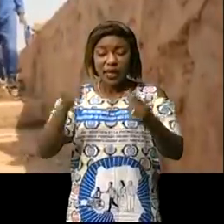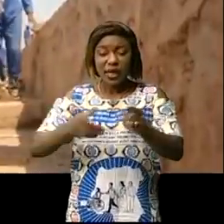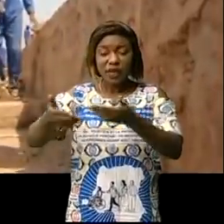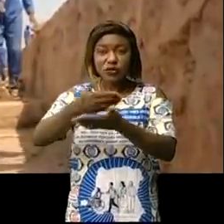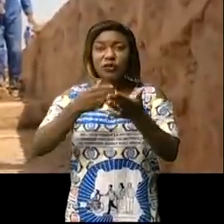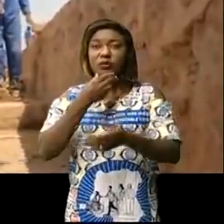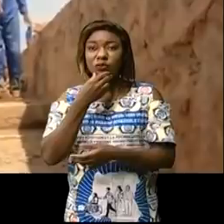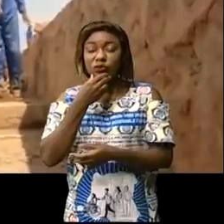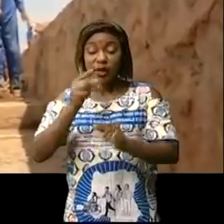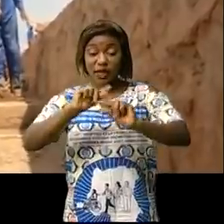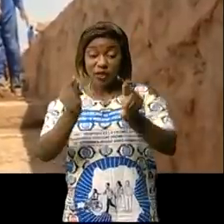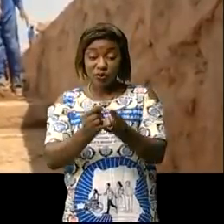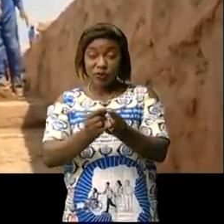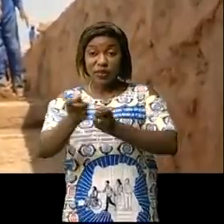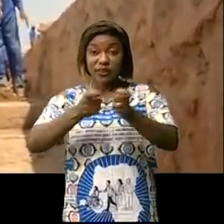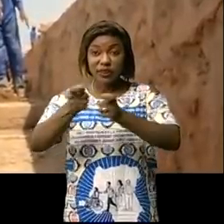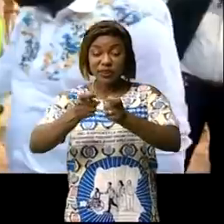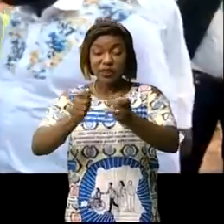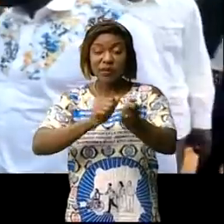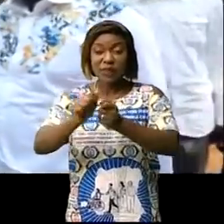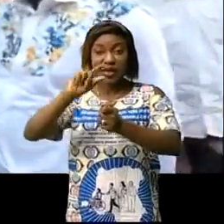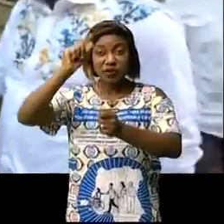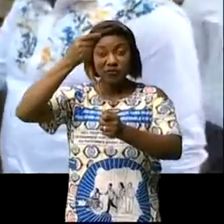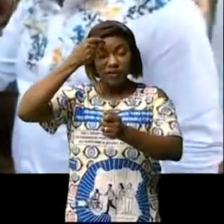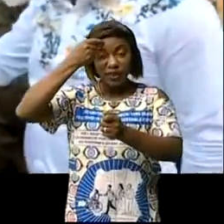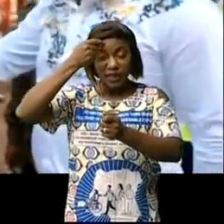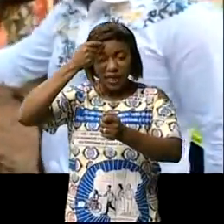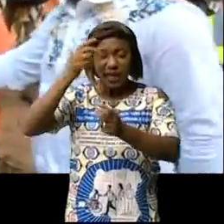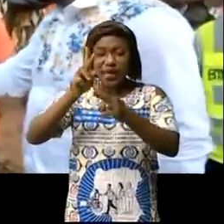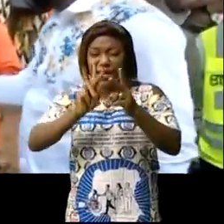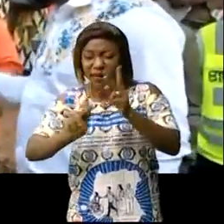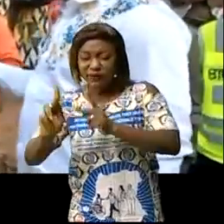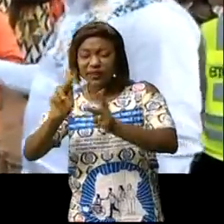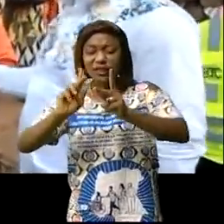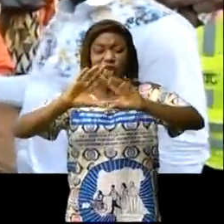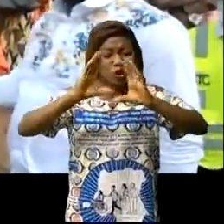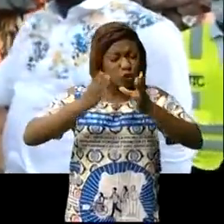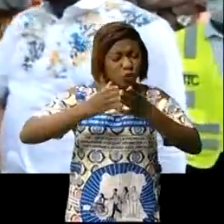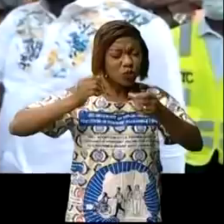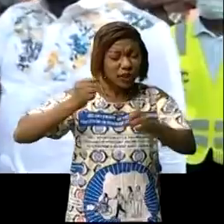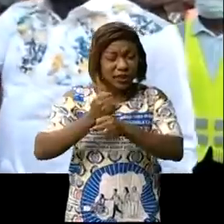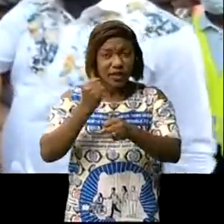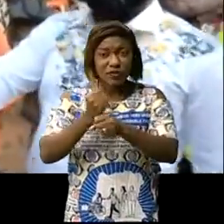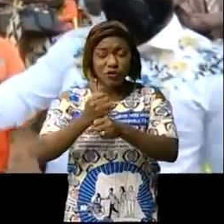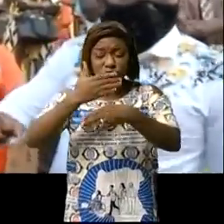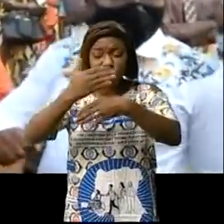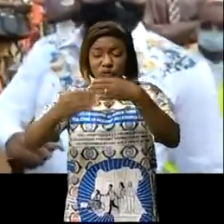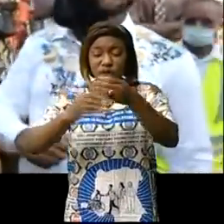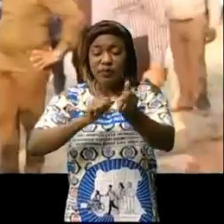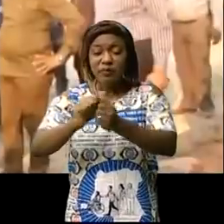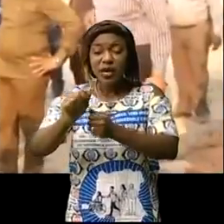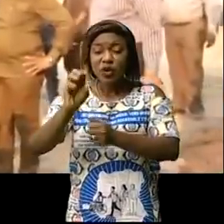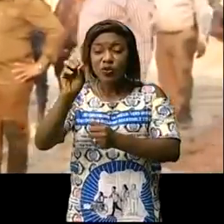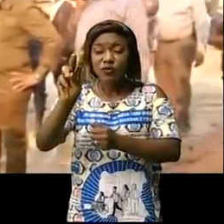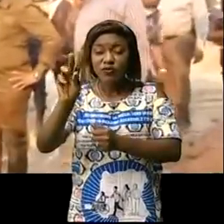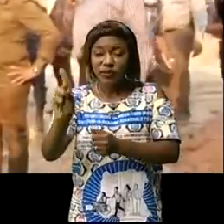Mbujimaïa, l'équipe conduite par Jeannette Longa Moussamba a visité les travaux qui exécute l'OVD au rond-point Kalala-Wankata et sur le ravin